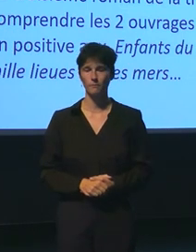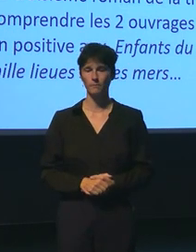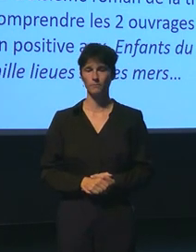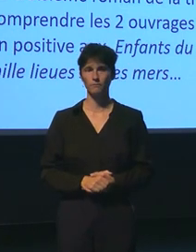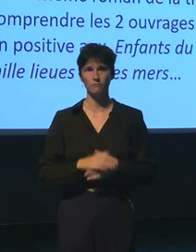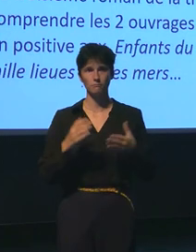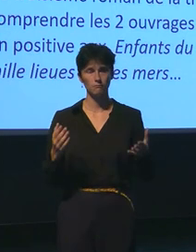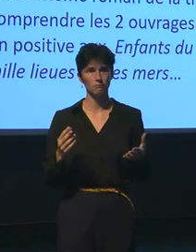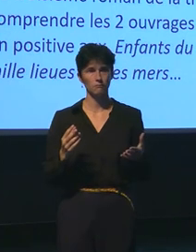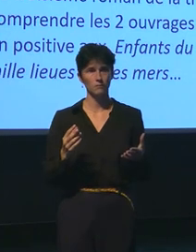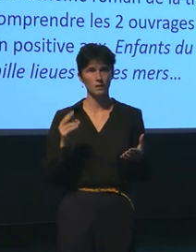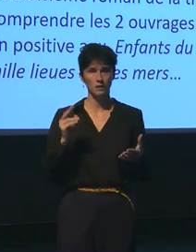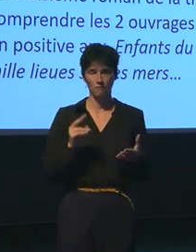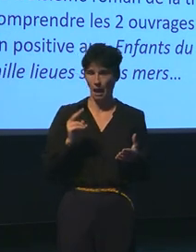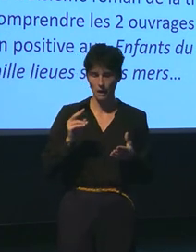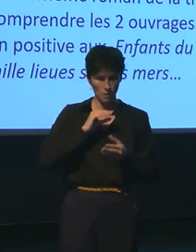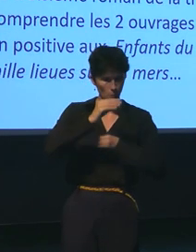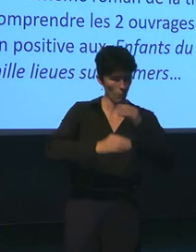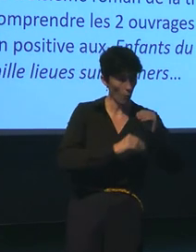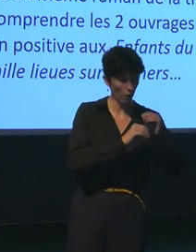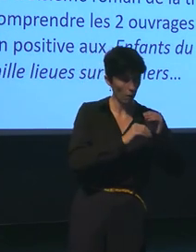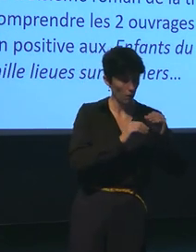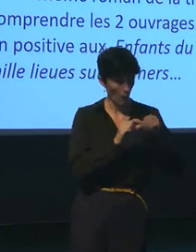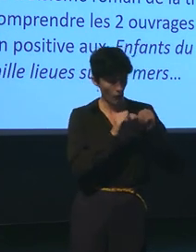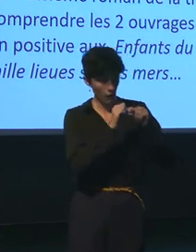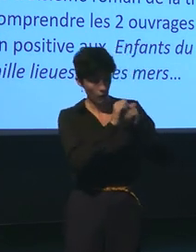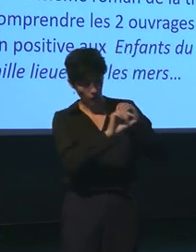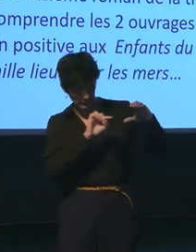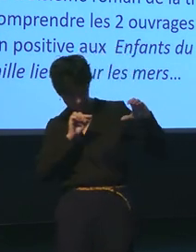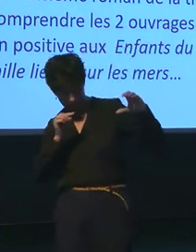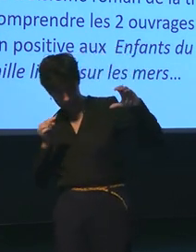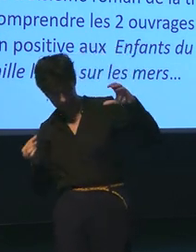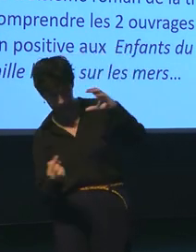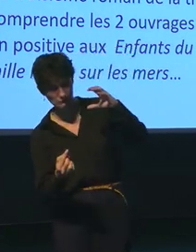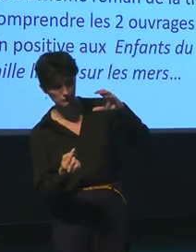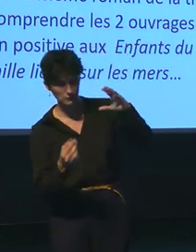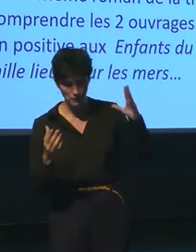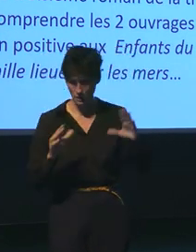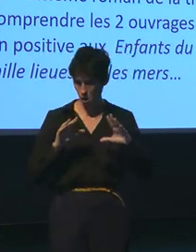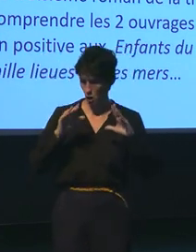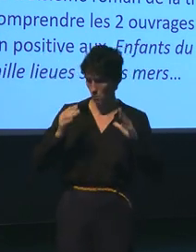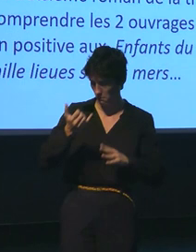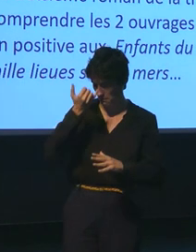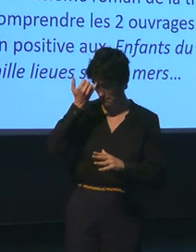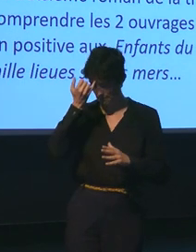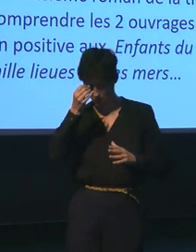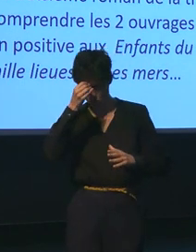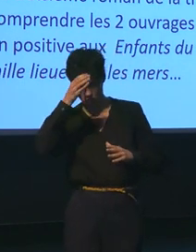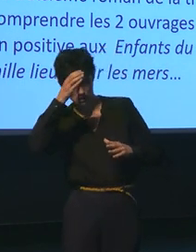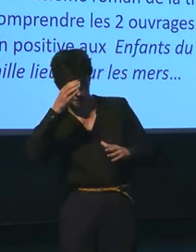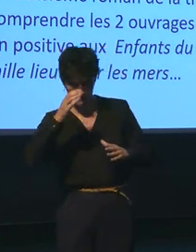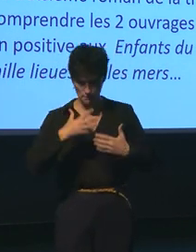sont loin du reste du monde. Ils vont finalement grâce à l'esprit des clics, grâce à leur connaissance scientifique à la nature